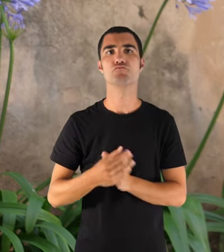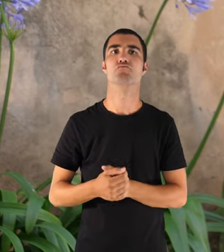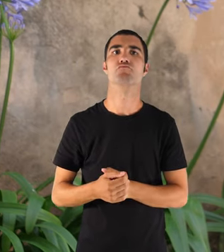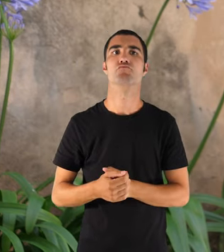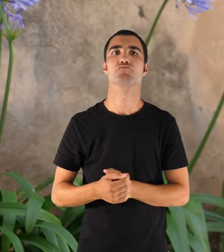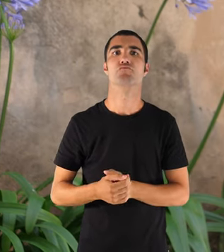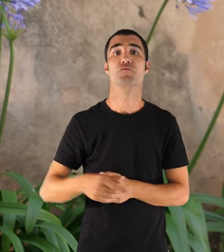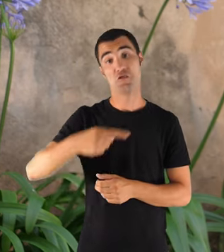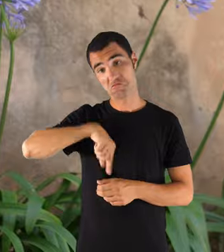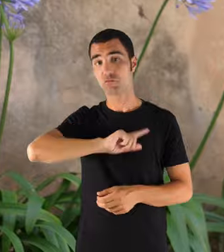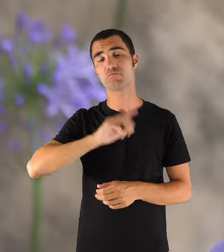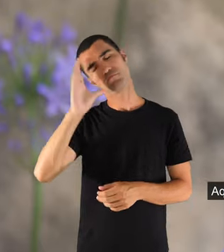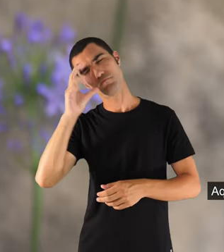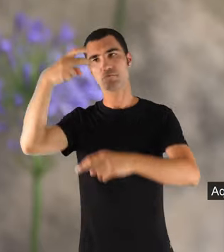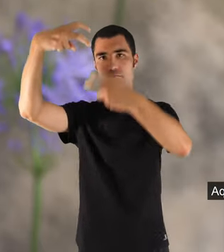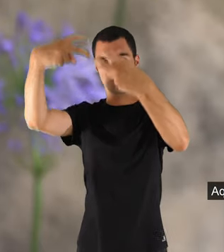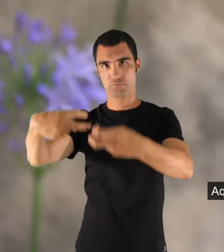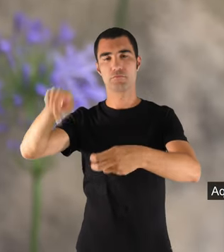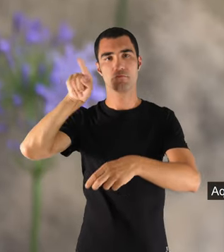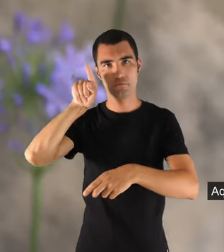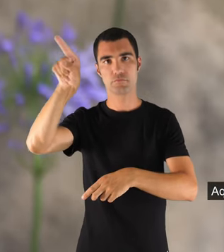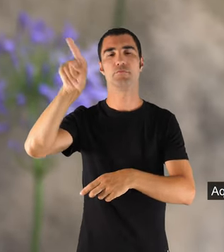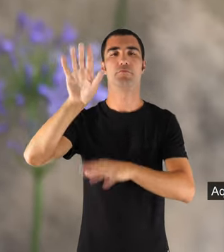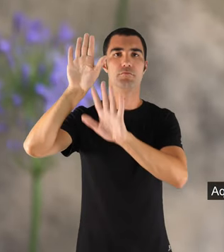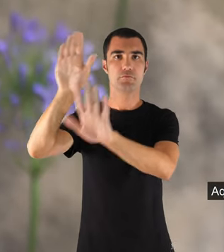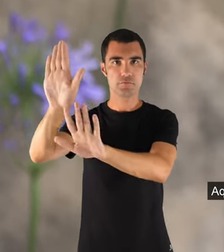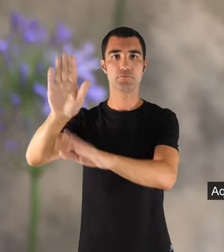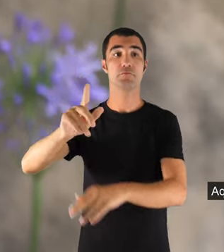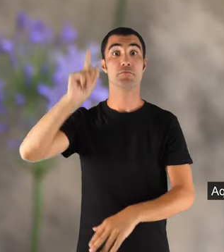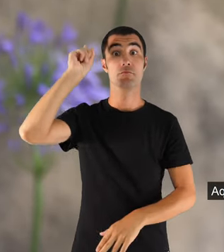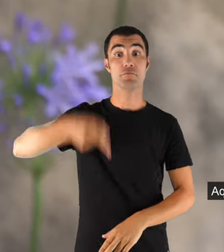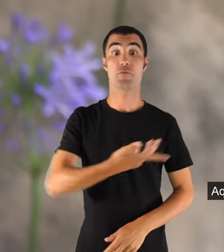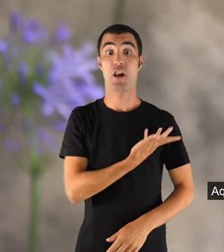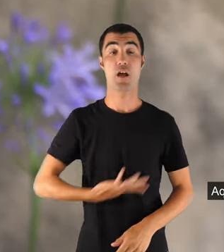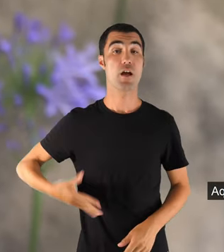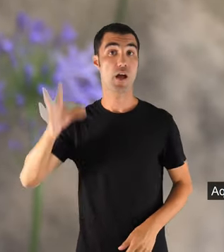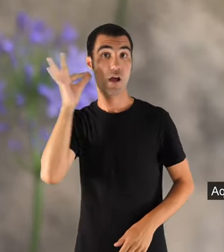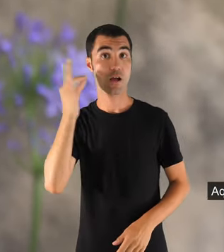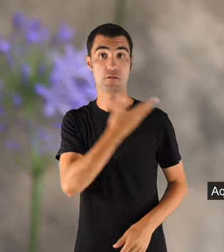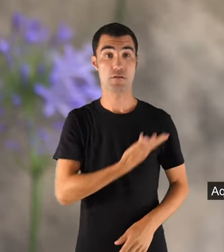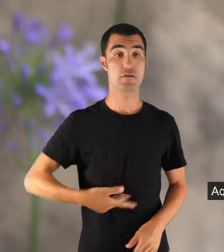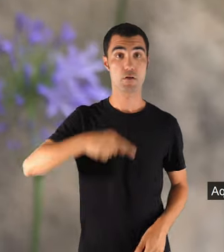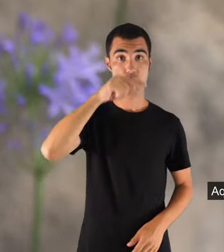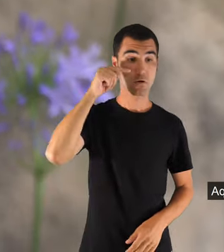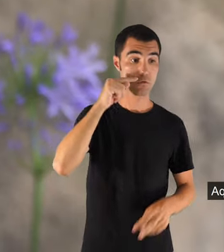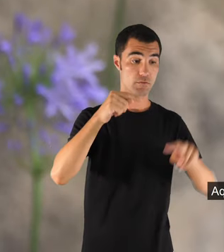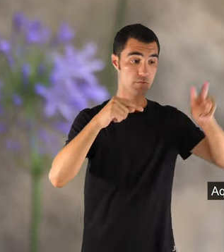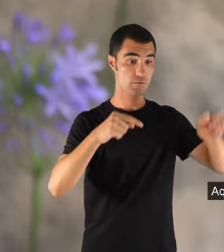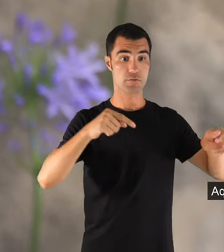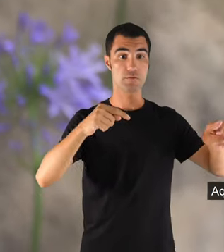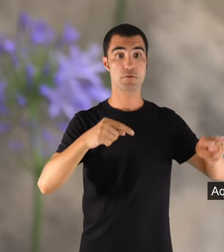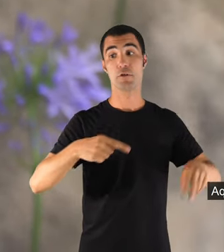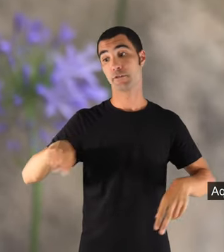feien dormir allà. Aquí, no me dit, dormia la madona i l'amo, i aquí dormia jo i la meva germana.